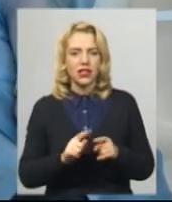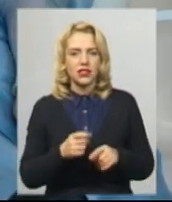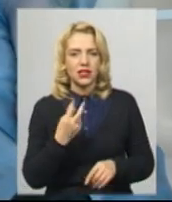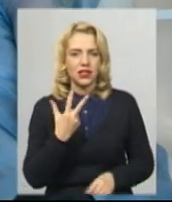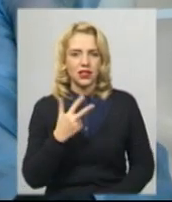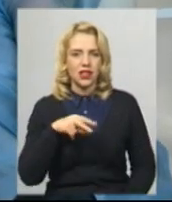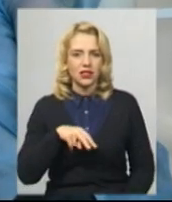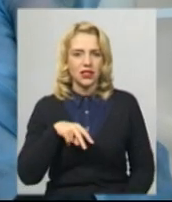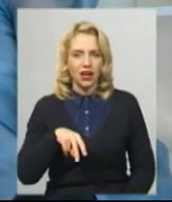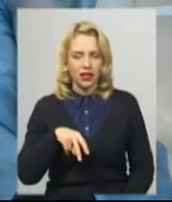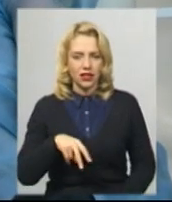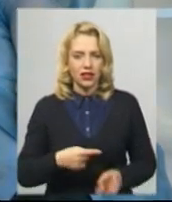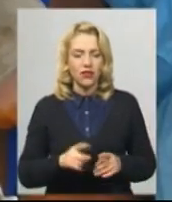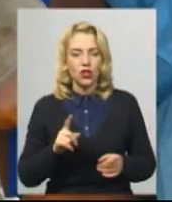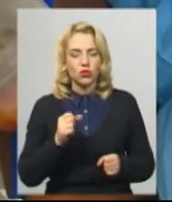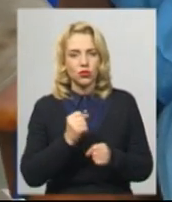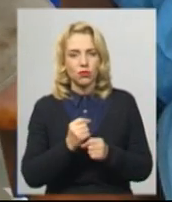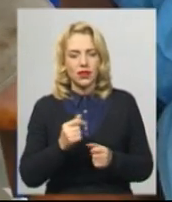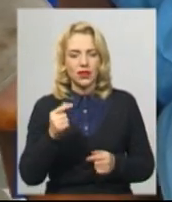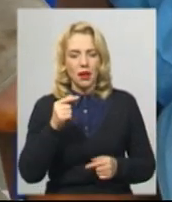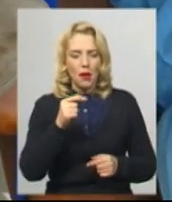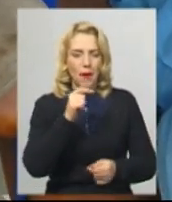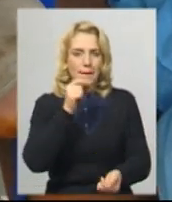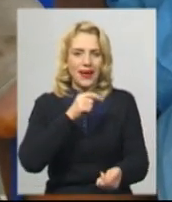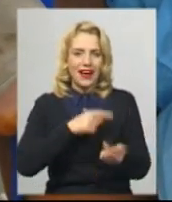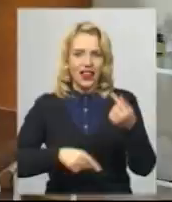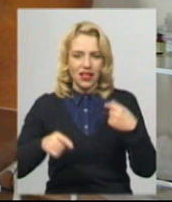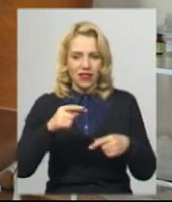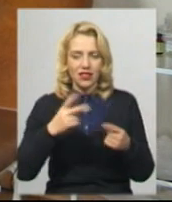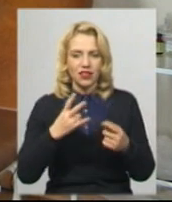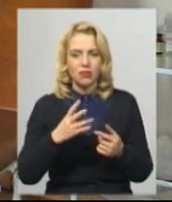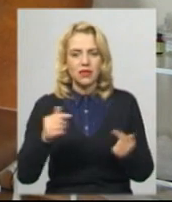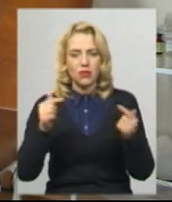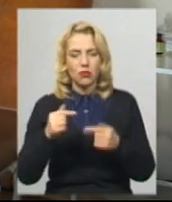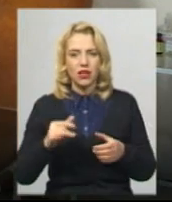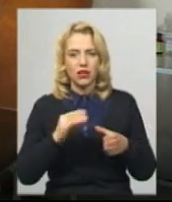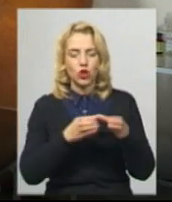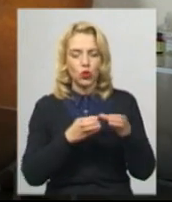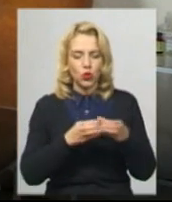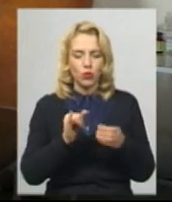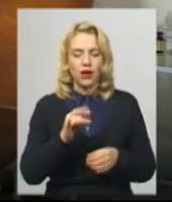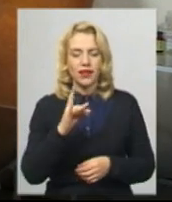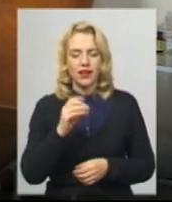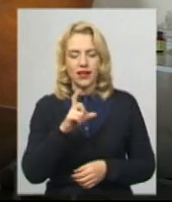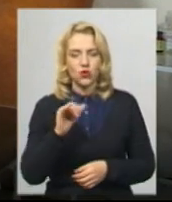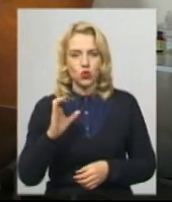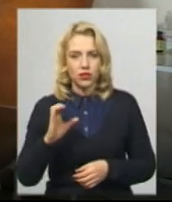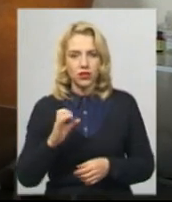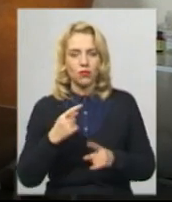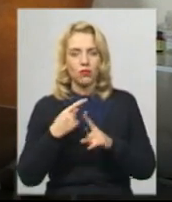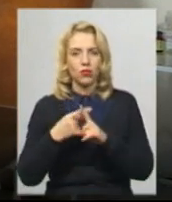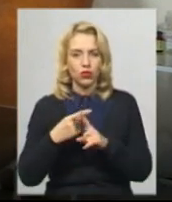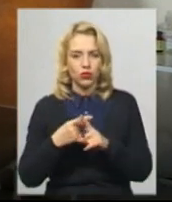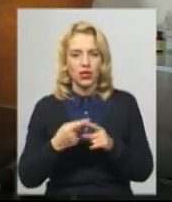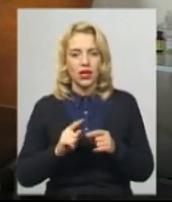зробити переливання, має співпадати група і Резус. Діани – перша Резус+. Після забору крові, кров йде на переробку